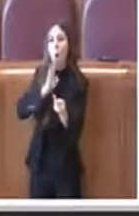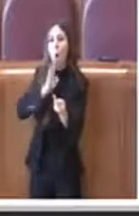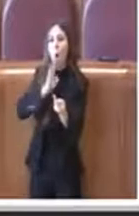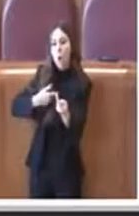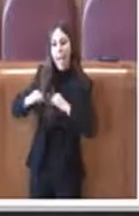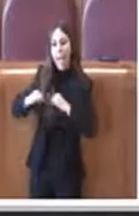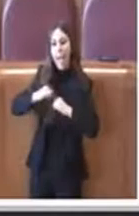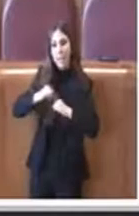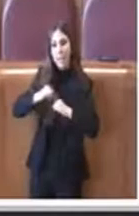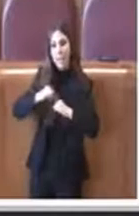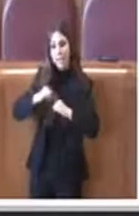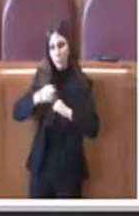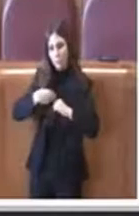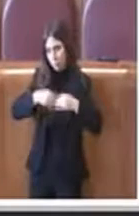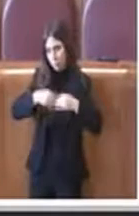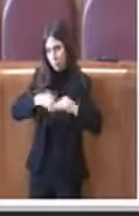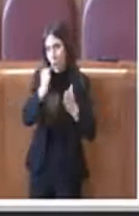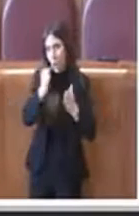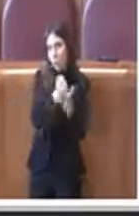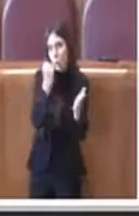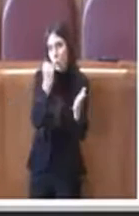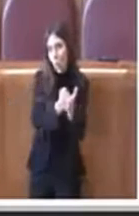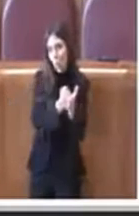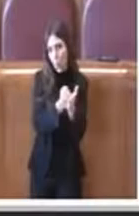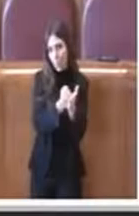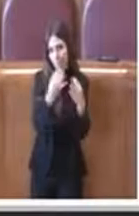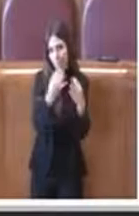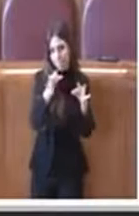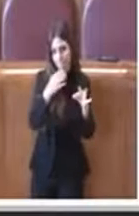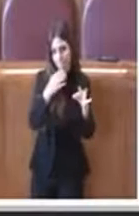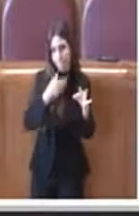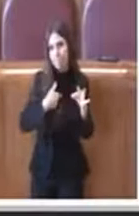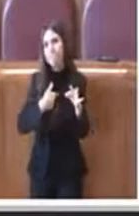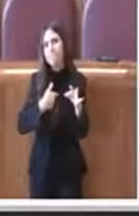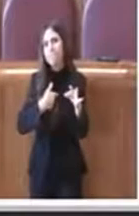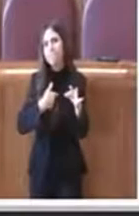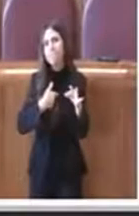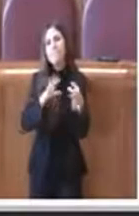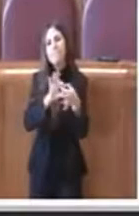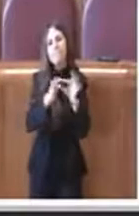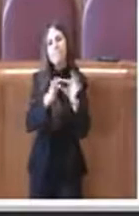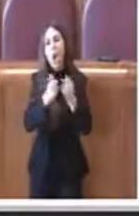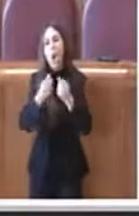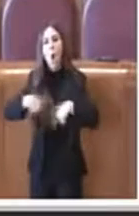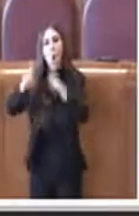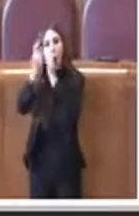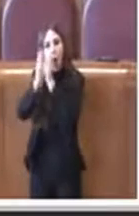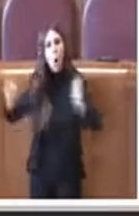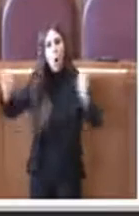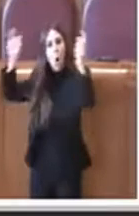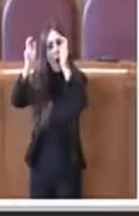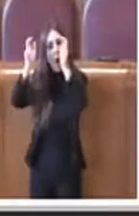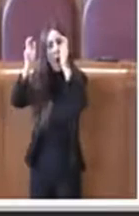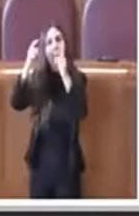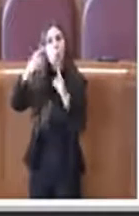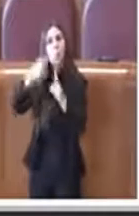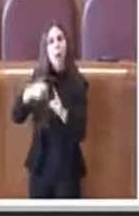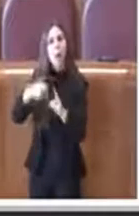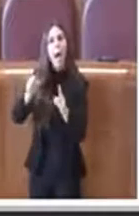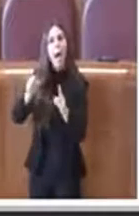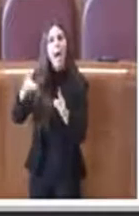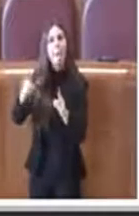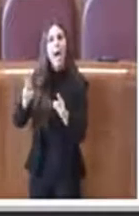mandare comunque la documentazione in base alla Corte dei Conti e ad Arrera